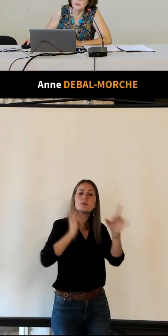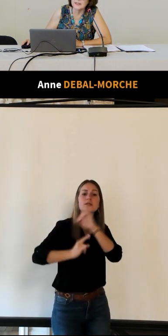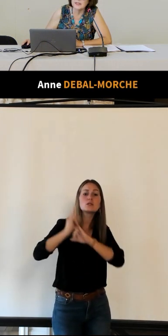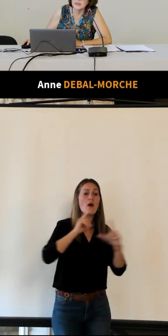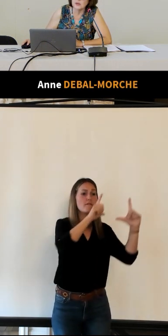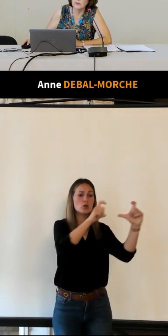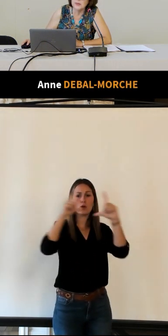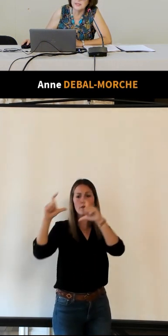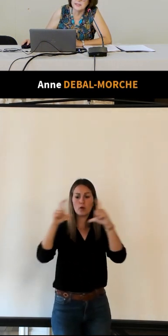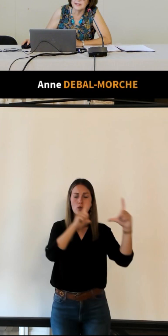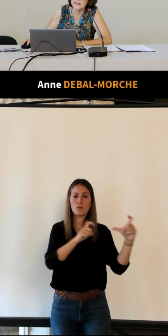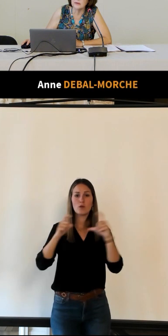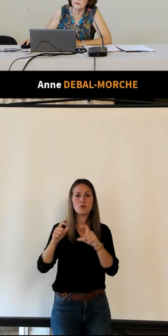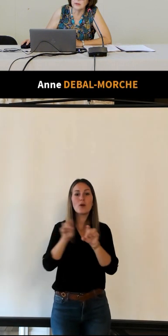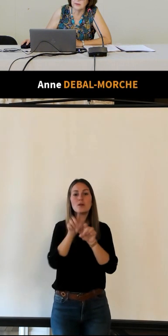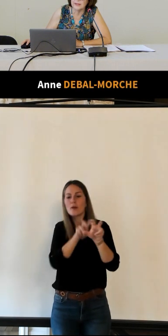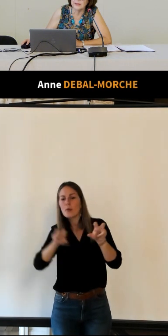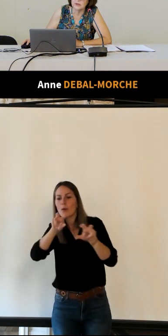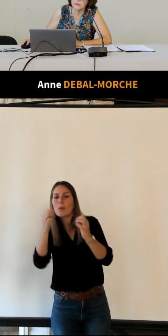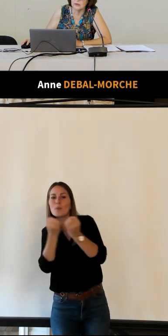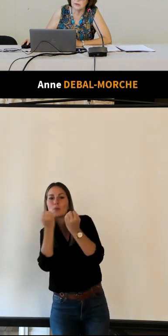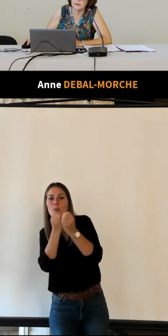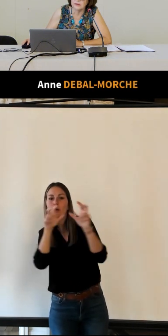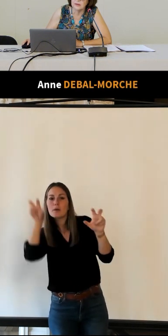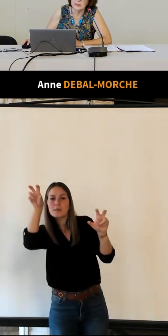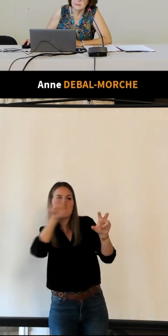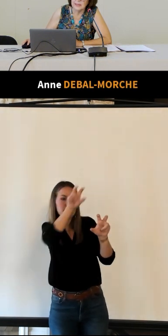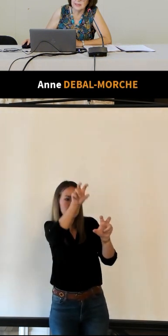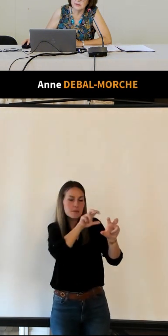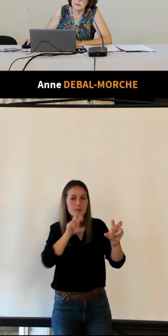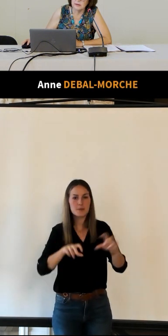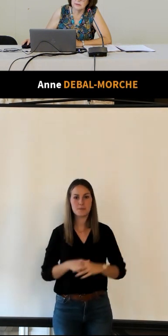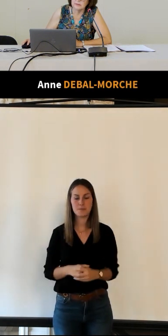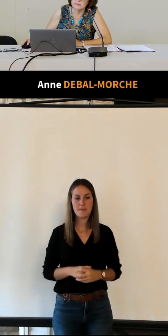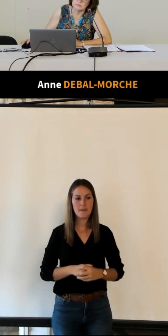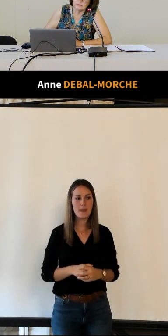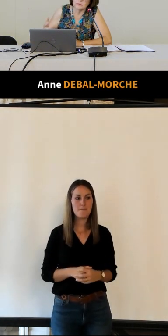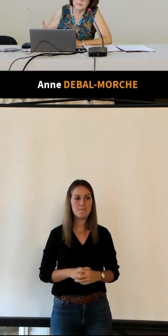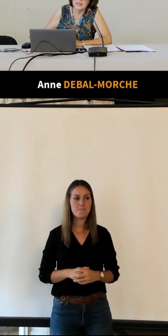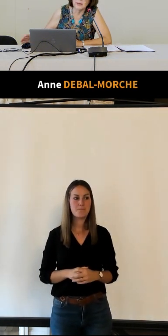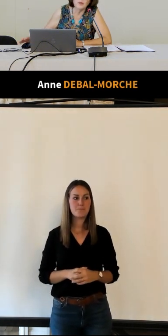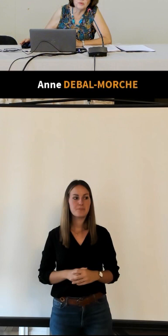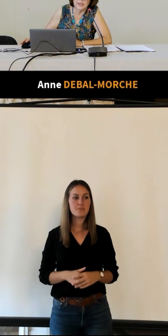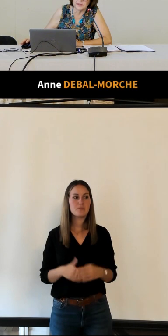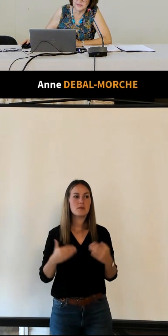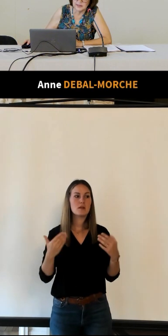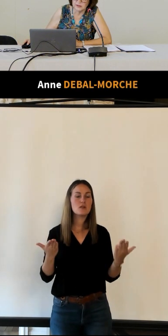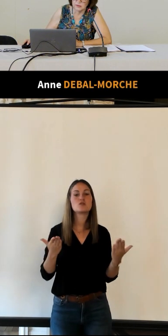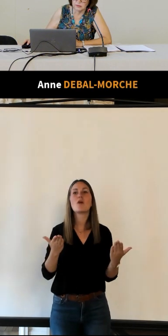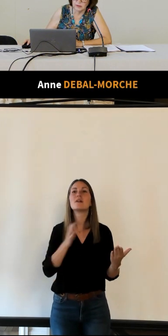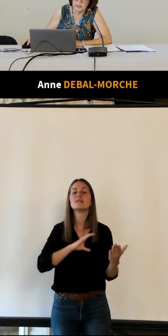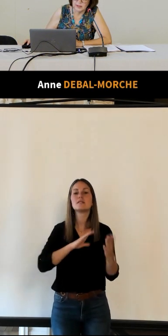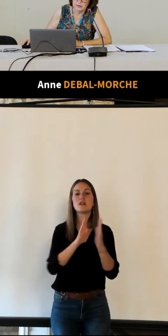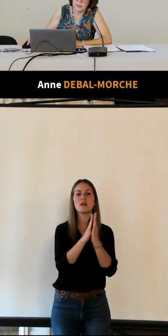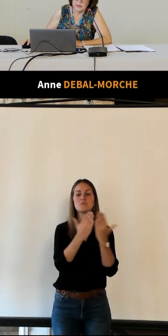un petit peu les insertions publicitaires voilà qui sont dans pareil dans une manière un peu plus artistique